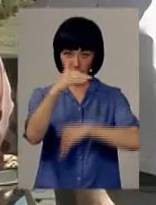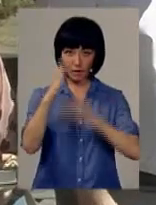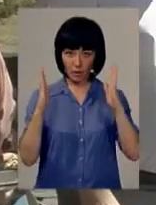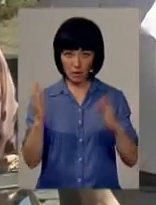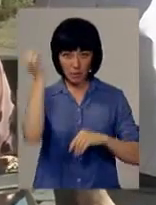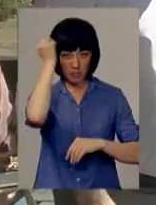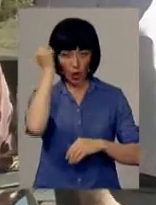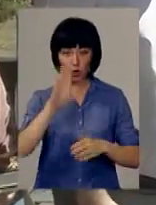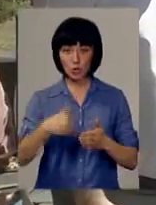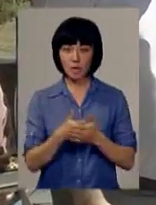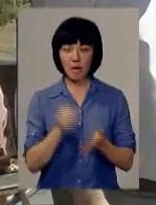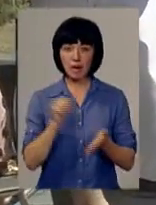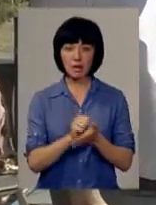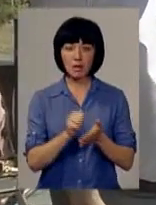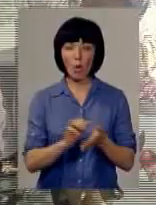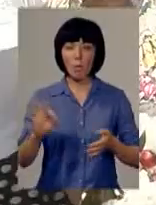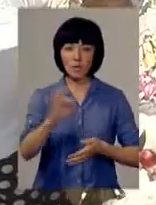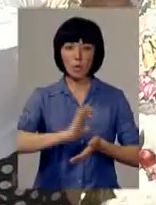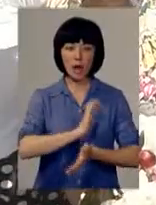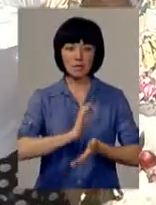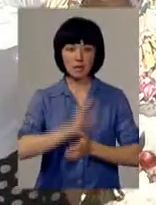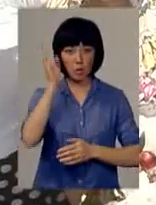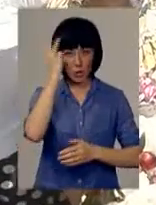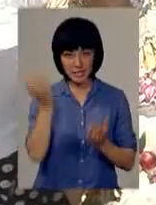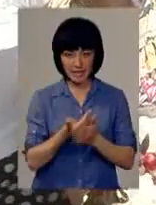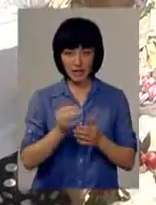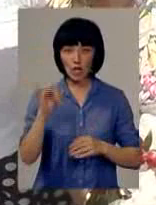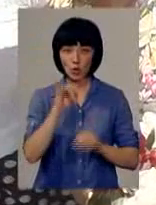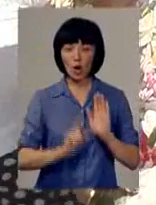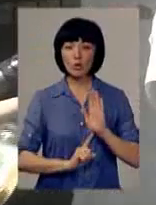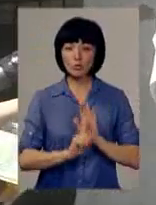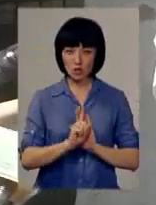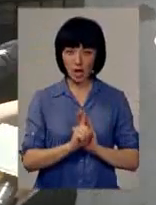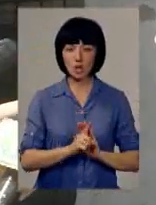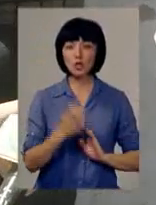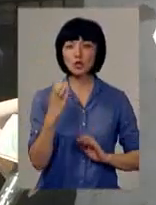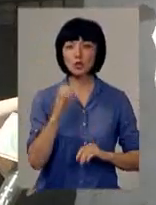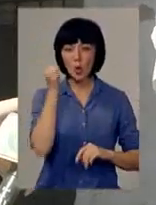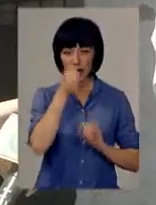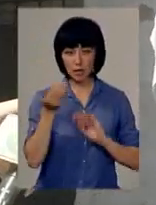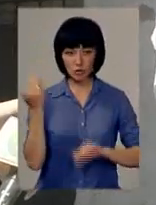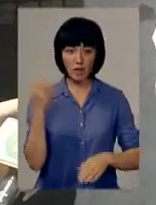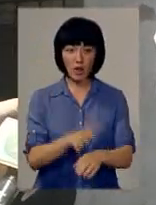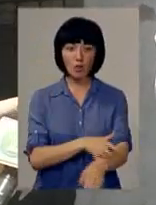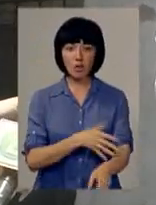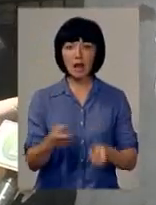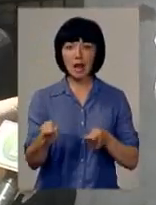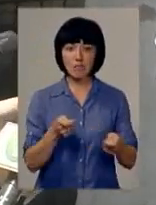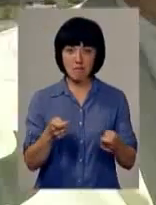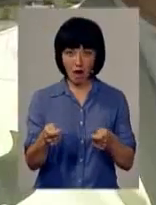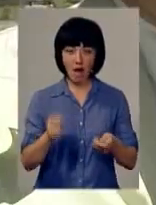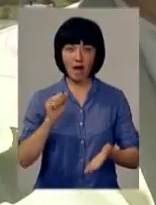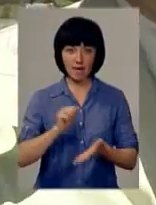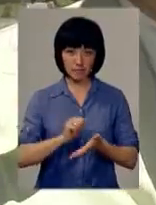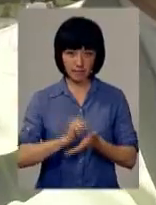дотепер працює редакція обласної газети «Подільські вісті», історія якої розпочалася майже століття тому. Найдовше у керма відомого в